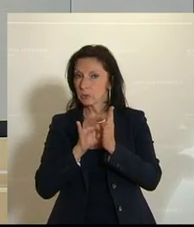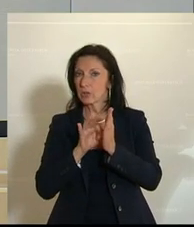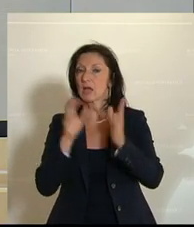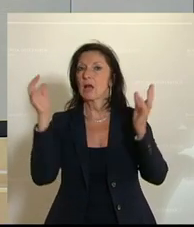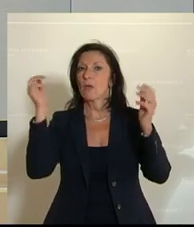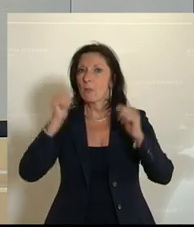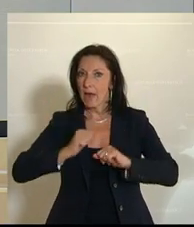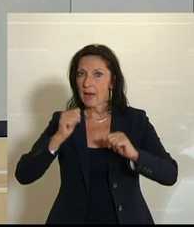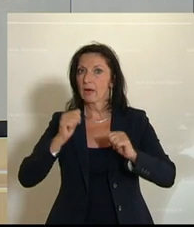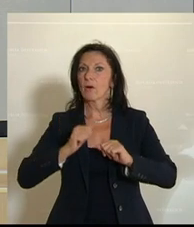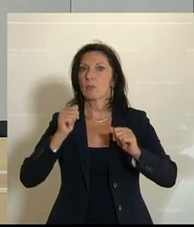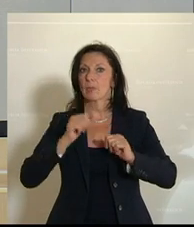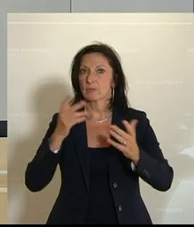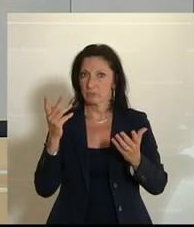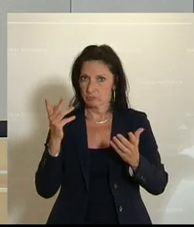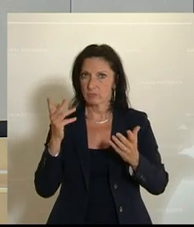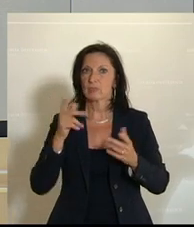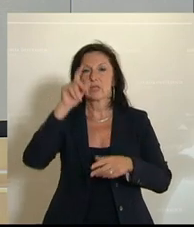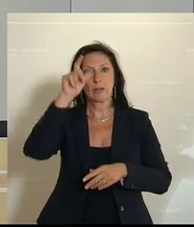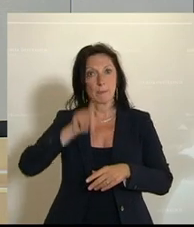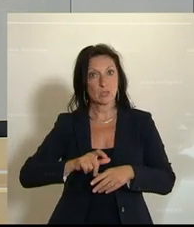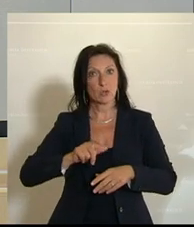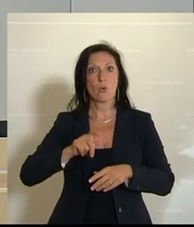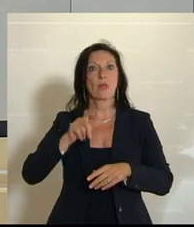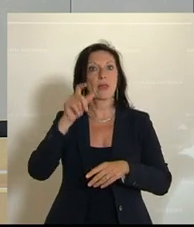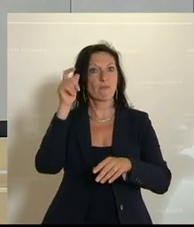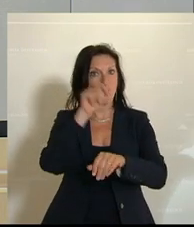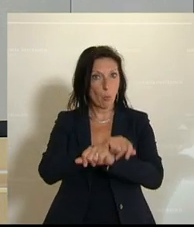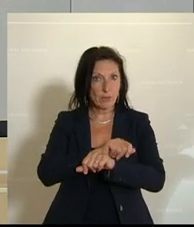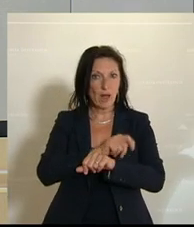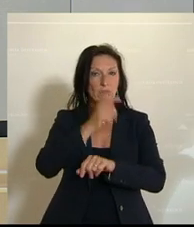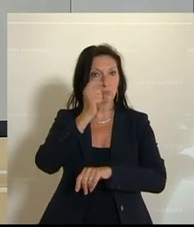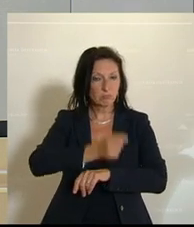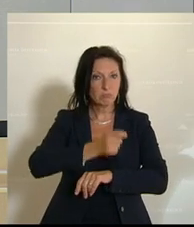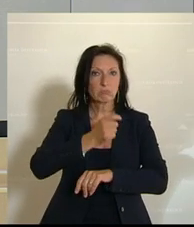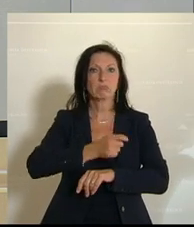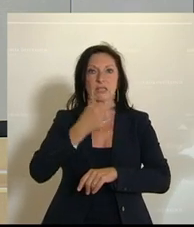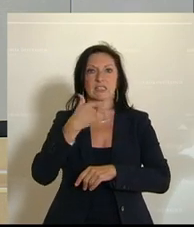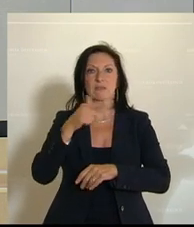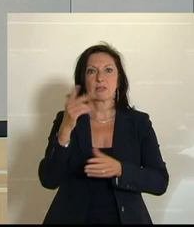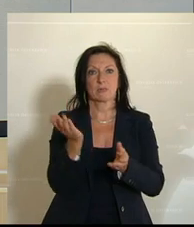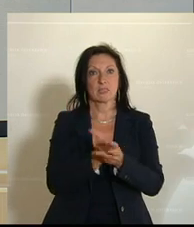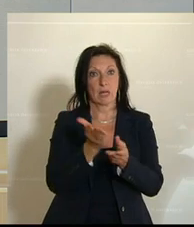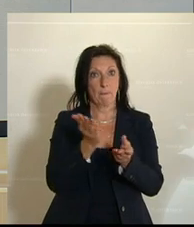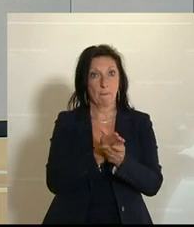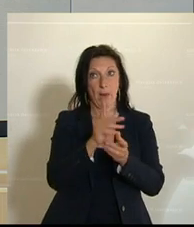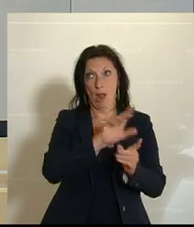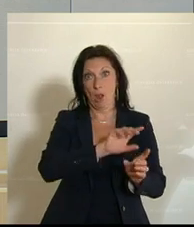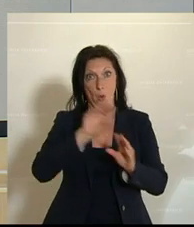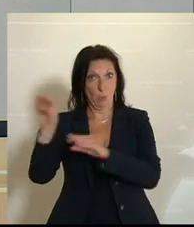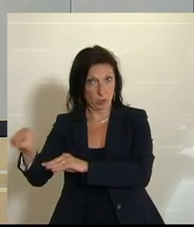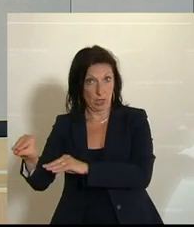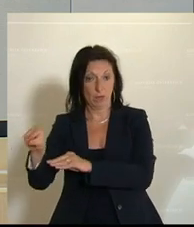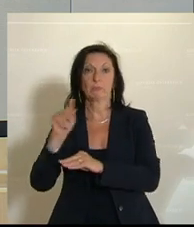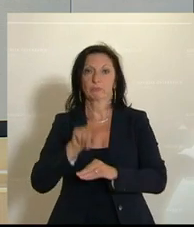Übereinkommen über die Überstellung verurteilter Personen in 22 der Beilagen gemäß Artikel 50